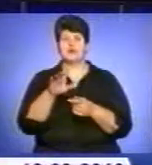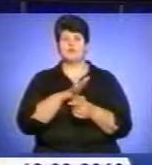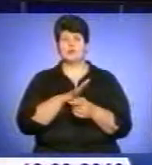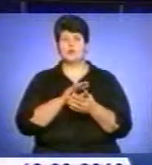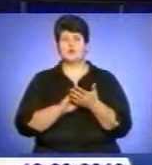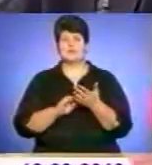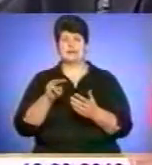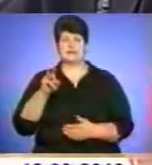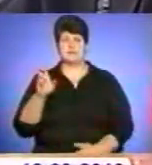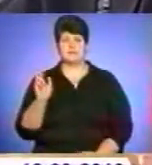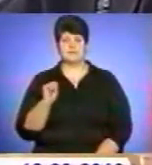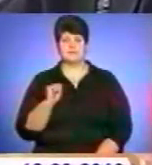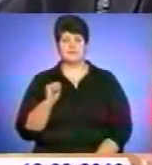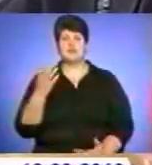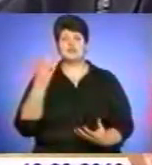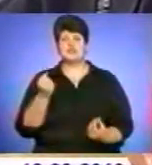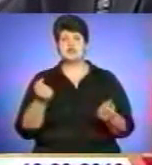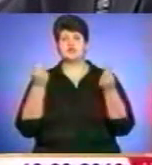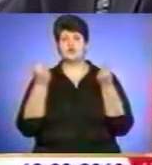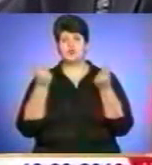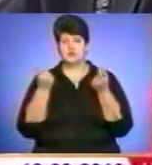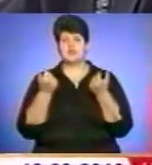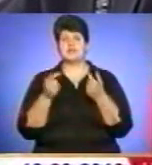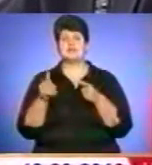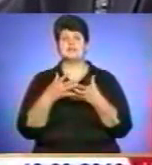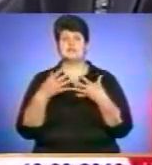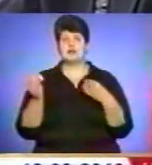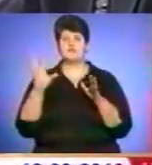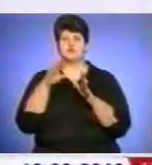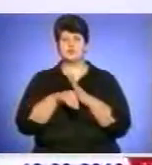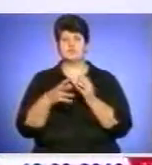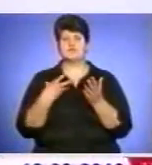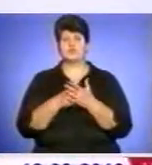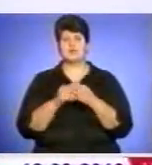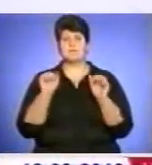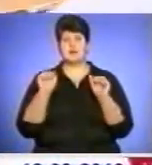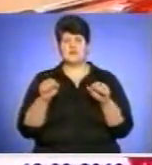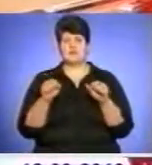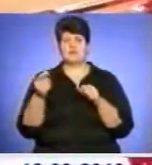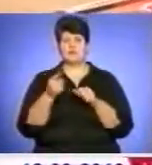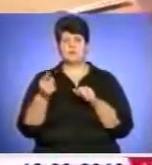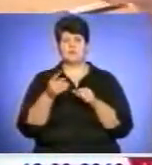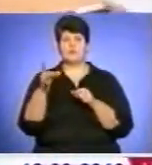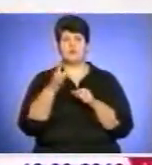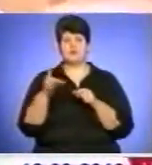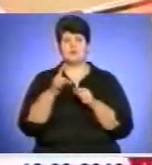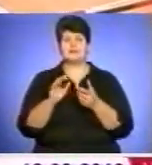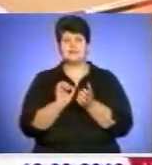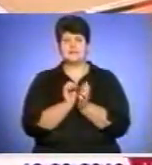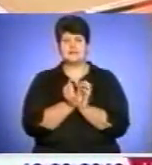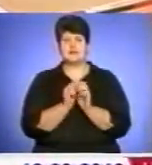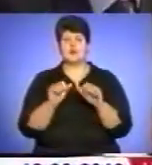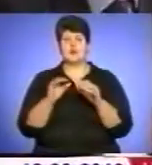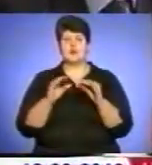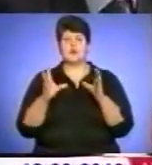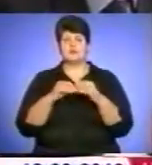ТТБ. Ще трохи і весна вступить у свої права. Тому у Тернопільському районі на часі провести у стислі сроки комплекс